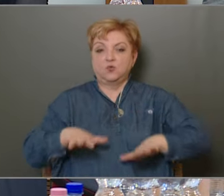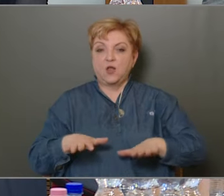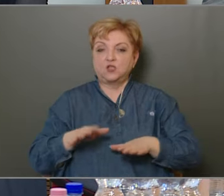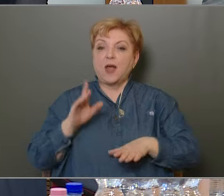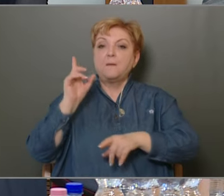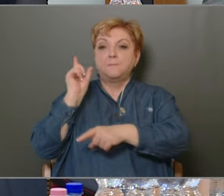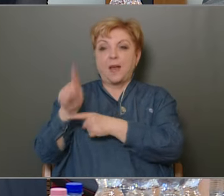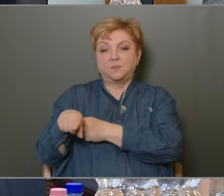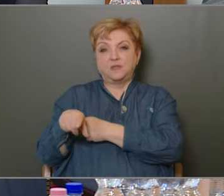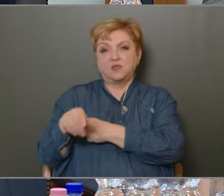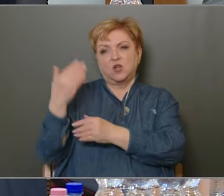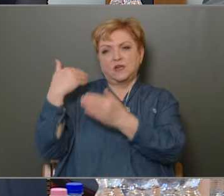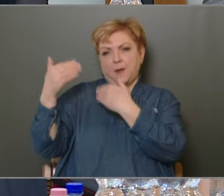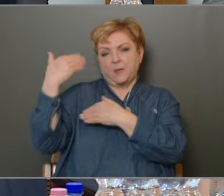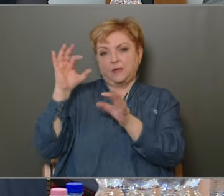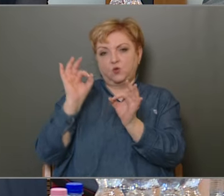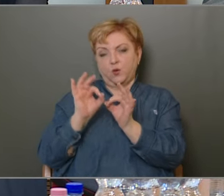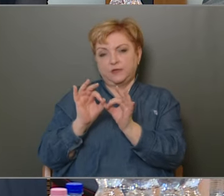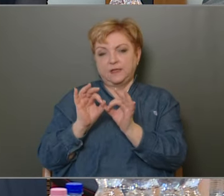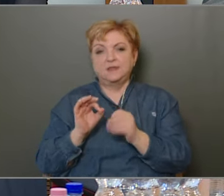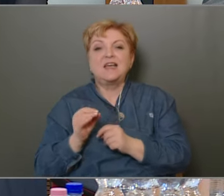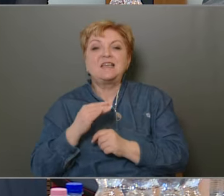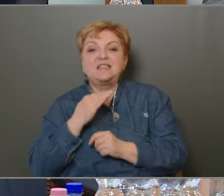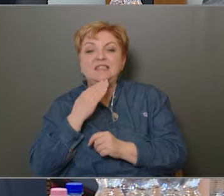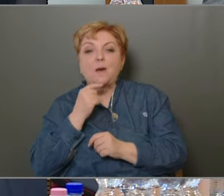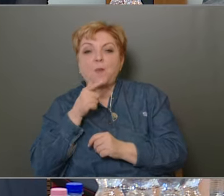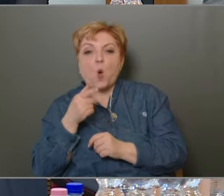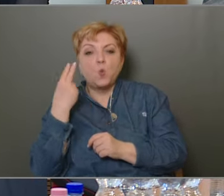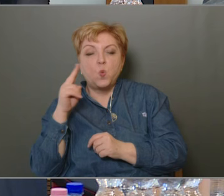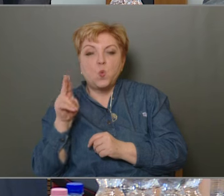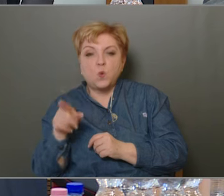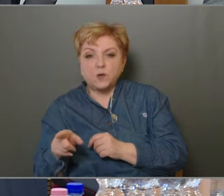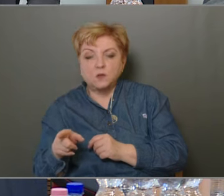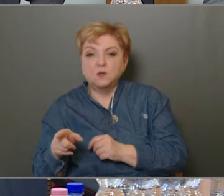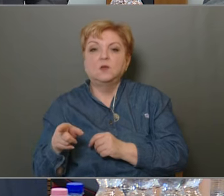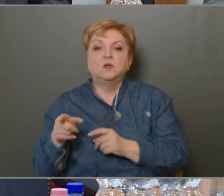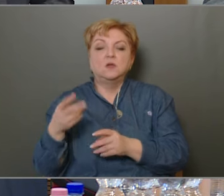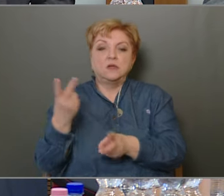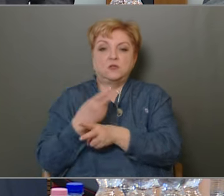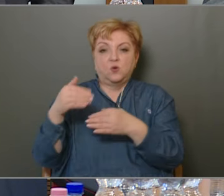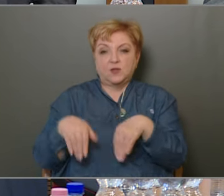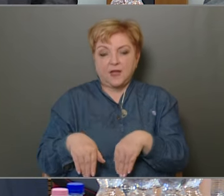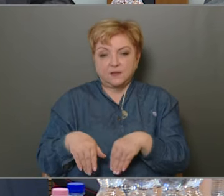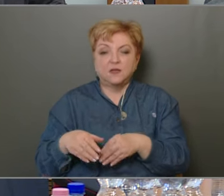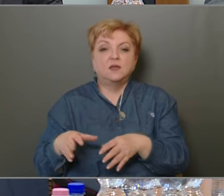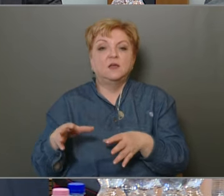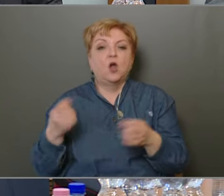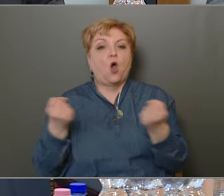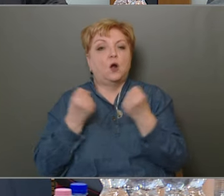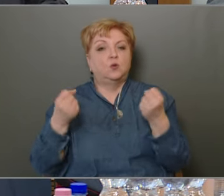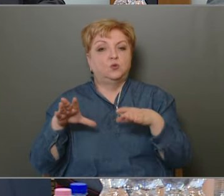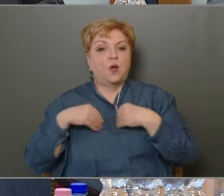megbizatása, nem olyan régen történt Szeba úr, után Szebó úr rész szokott venni a testületi ülésen, alkotó együttműködést